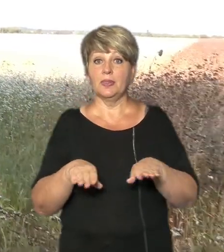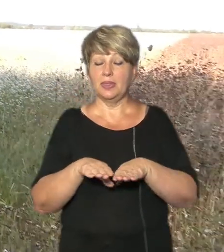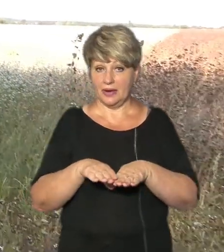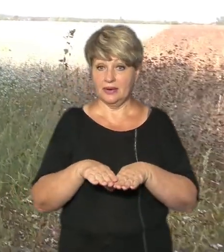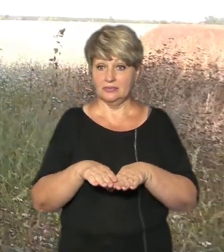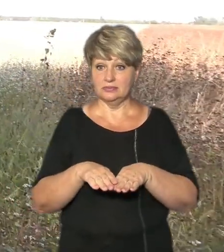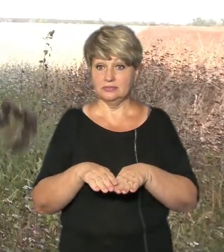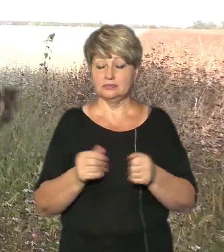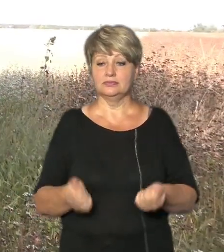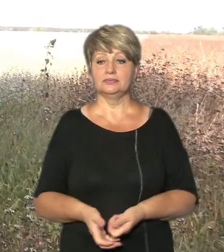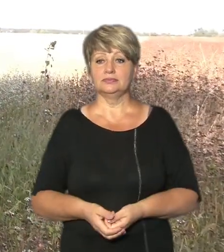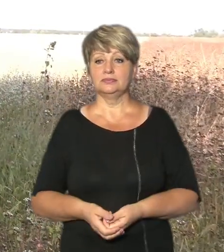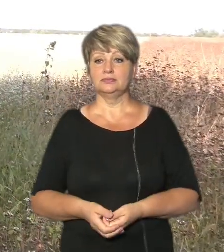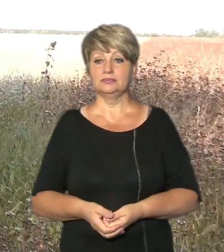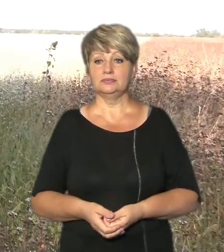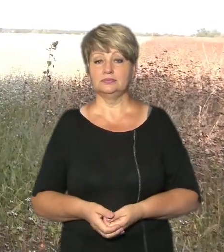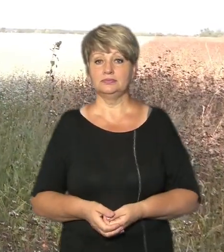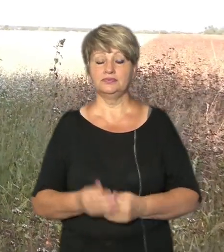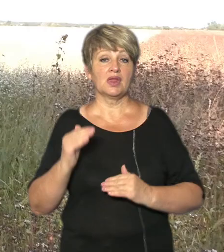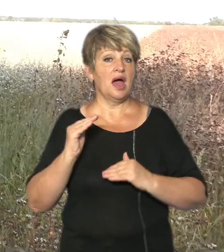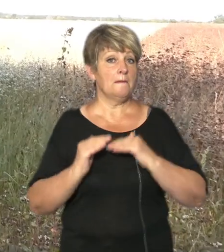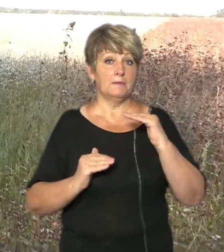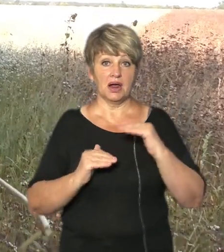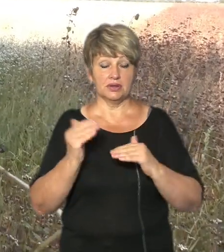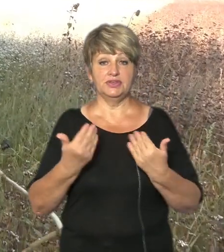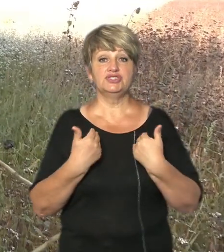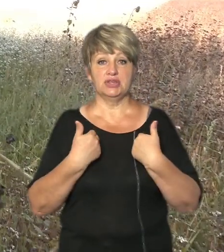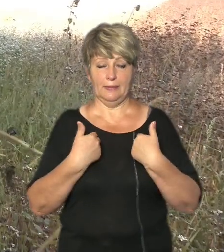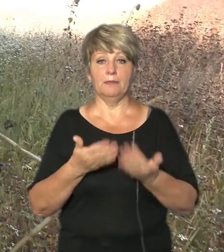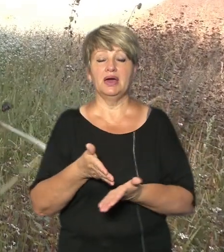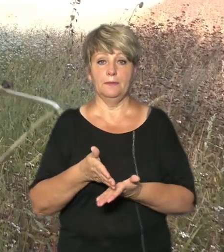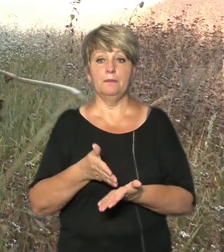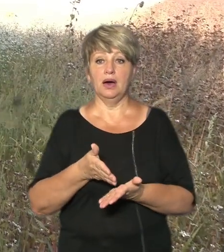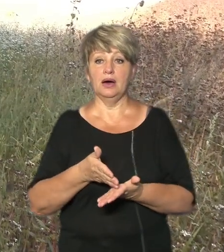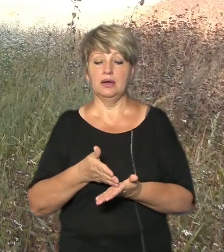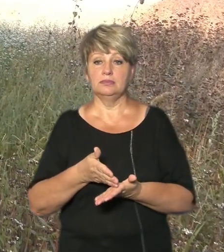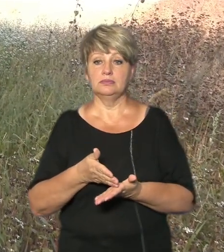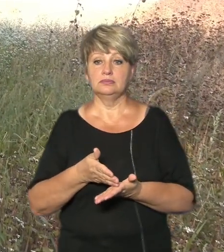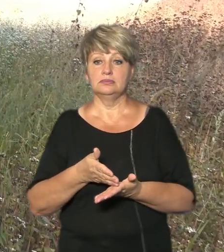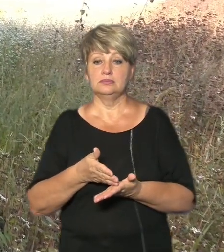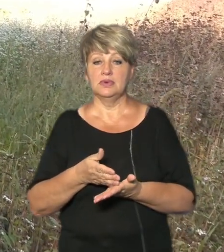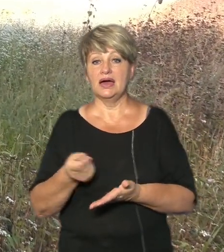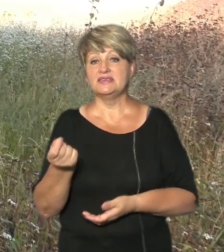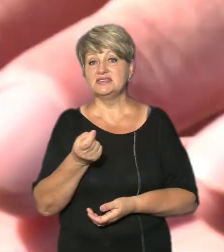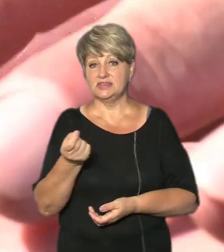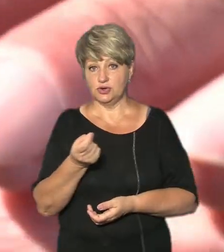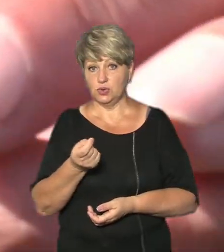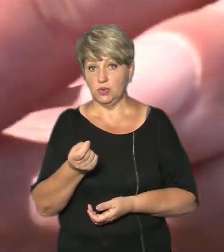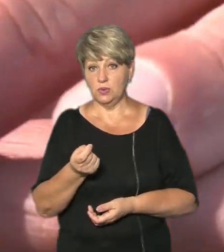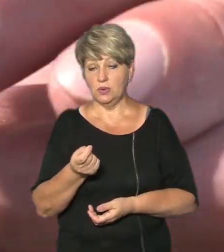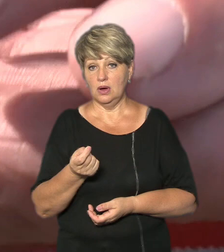практично ми маємо те зерно, яке можна